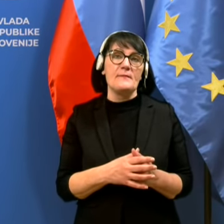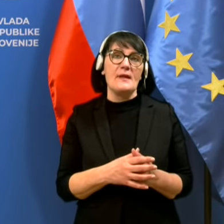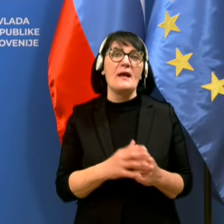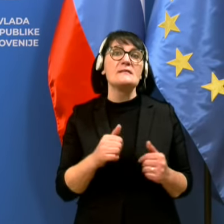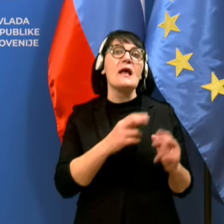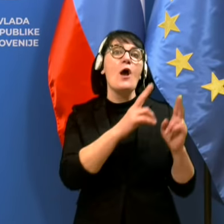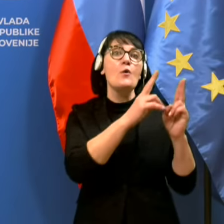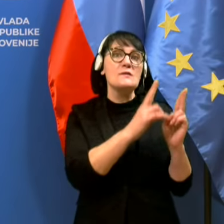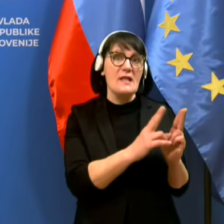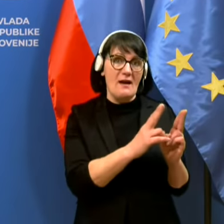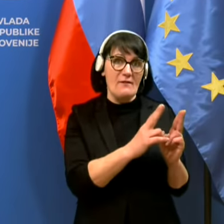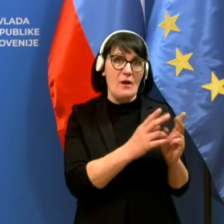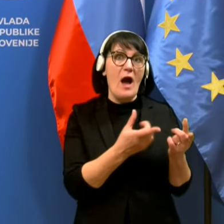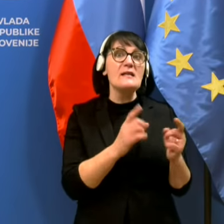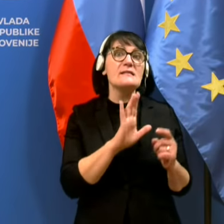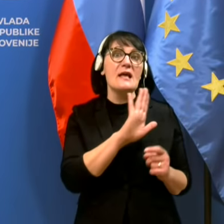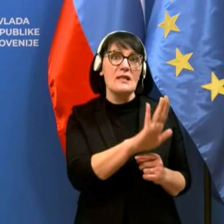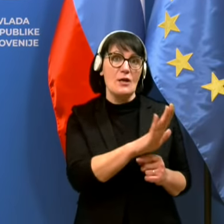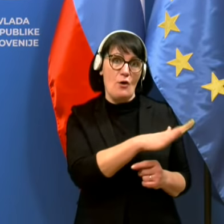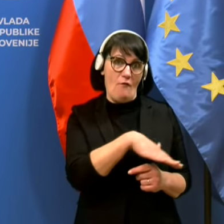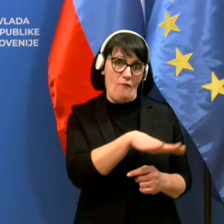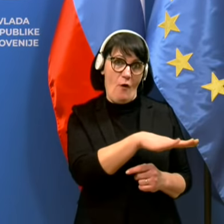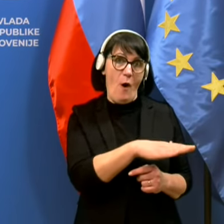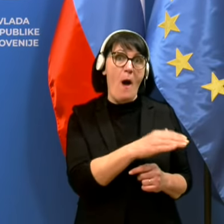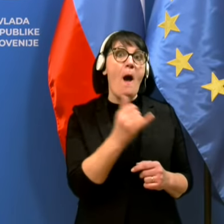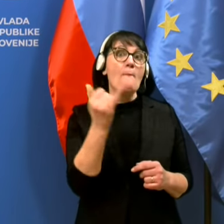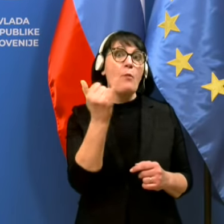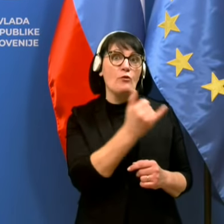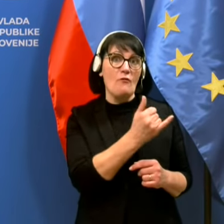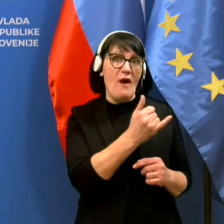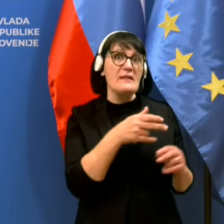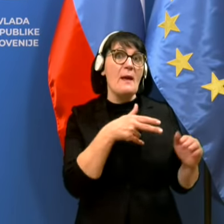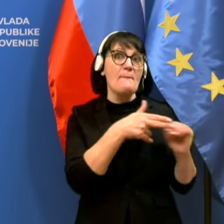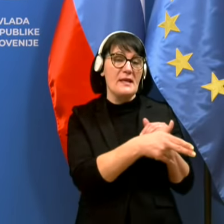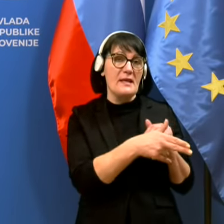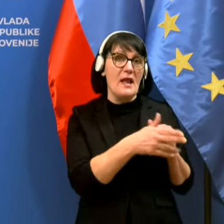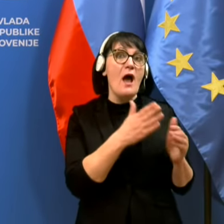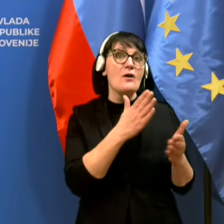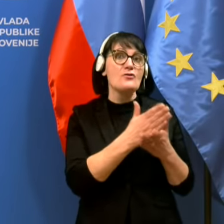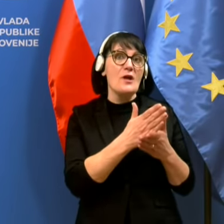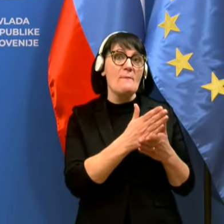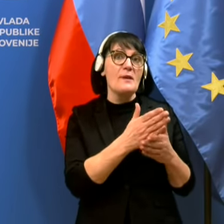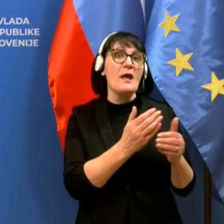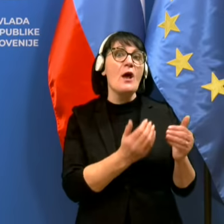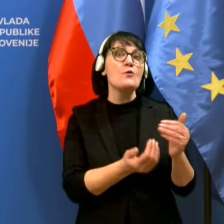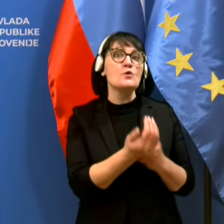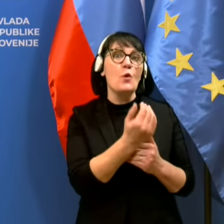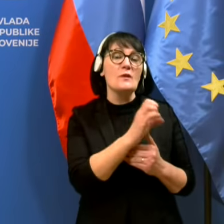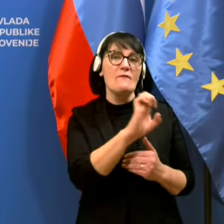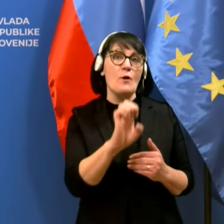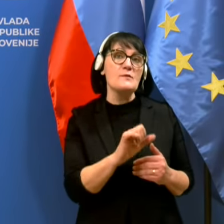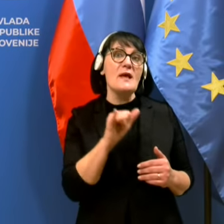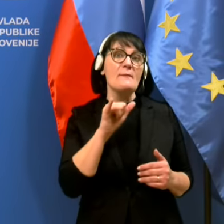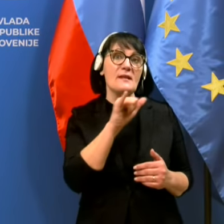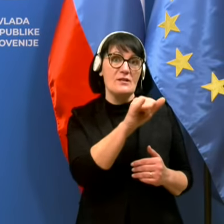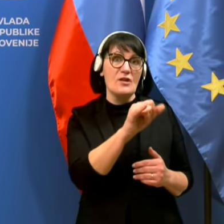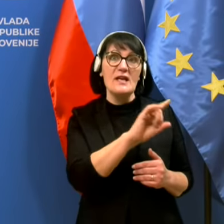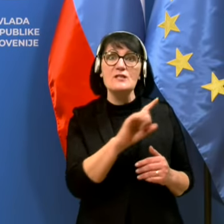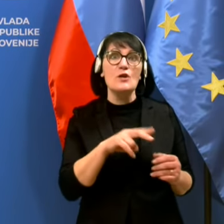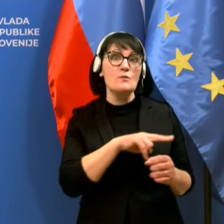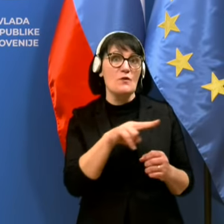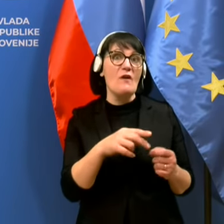zaustavilo, ali pa se je njihovo potovanje prekinilo že na izhodnem evropskem letališču, zato, ker niso izpolnivali pogojev,